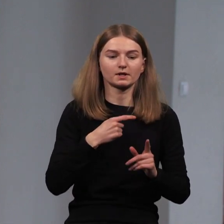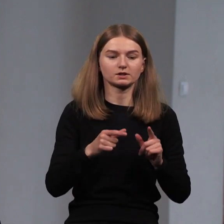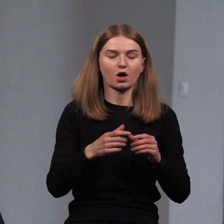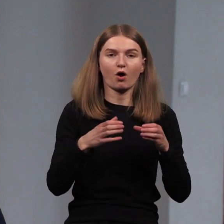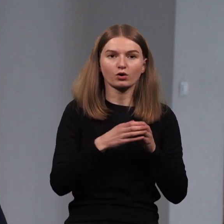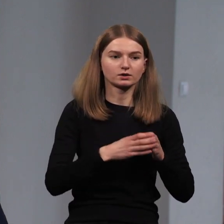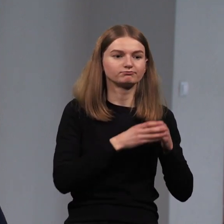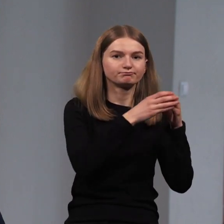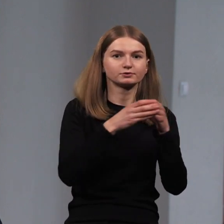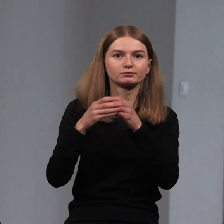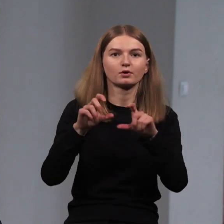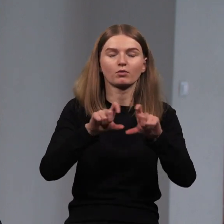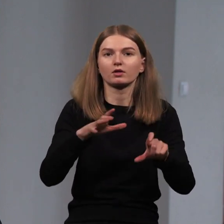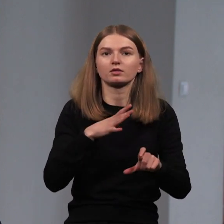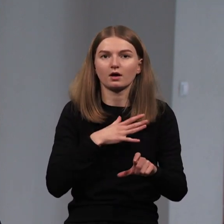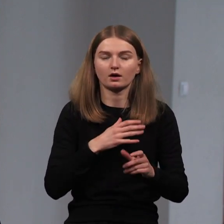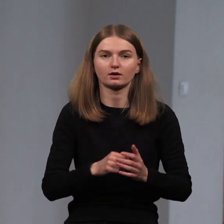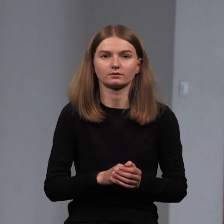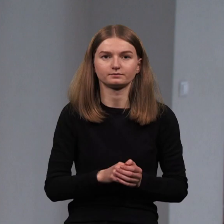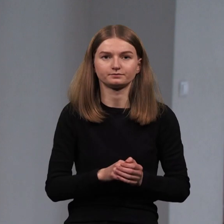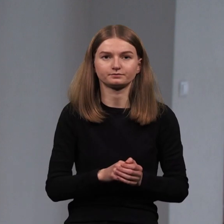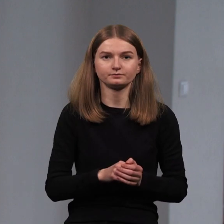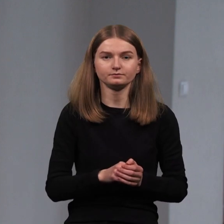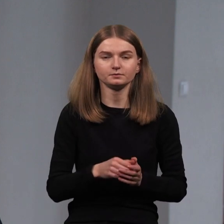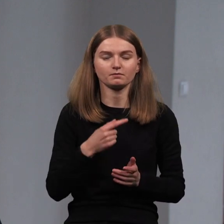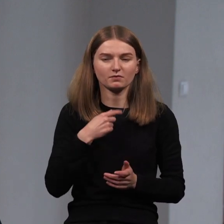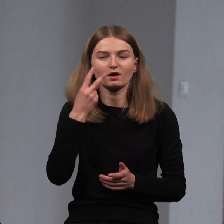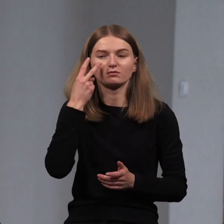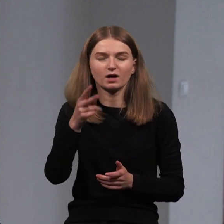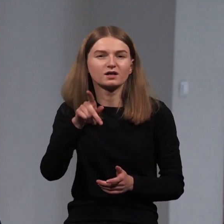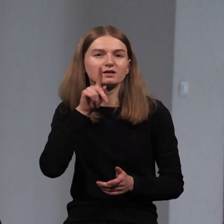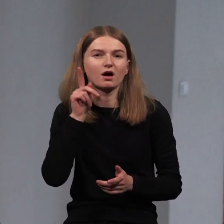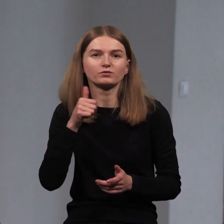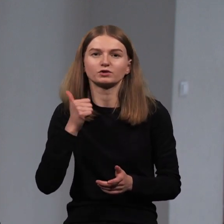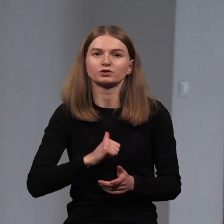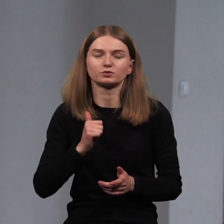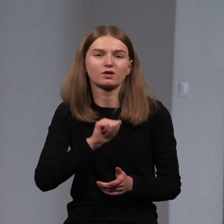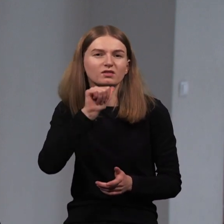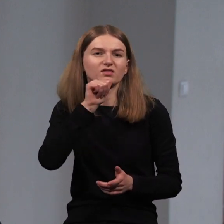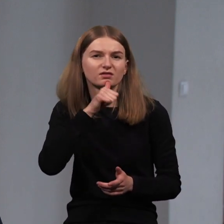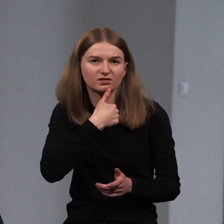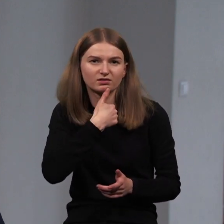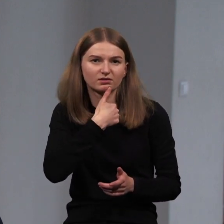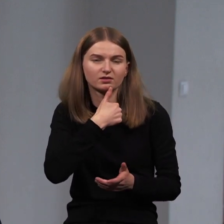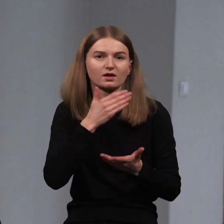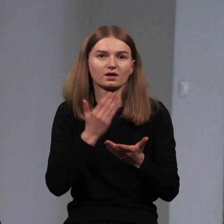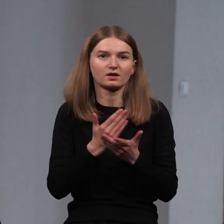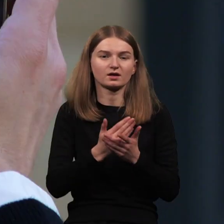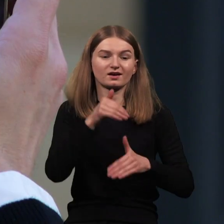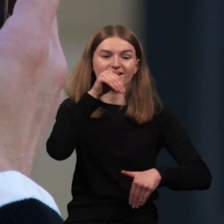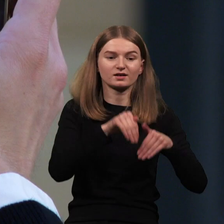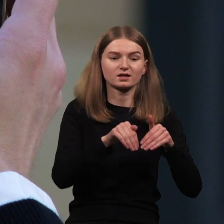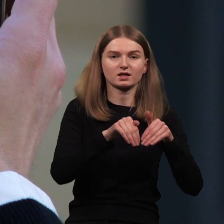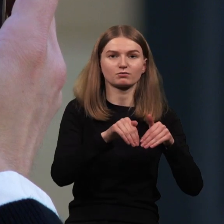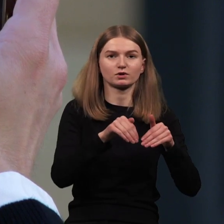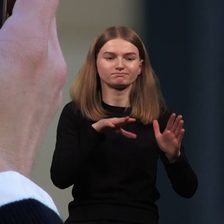prasme Lietuvos jaunimo organizacijų taryba, stebėdama menka įsitraukimą jaunų žmonių į demokratinius procesus, tai yra į rinkimus konkrečiai,